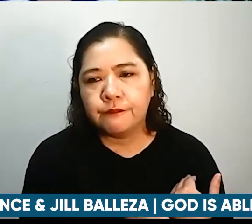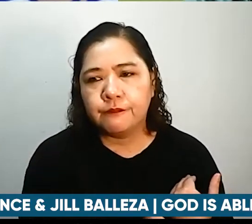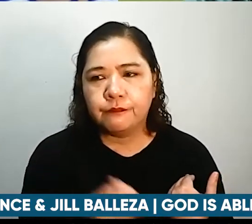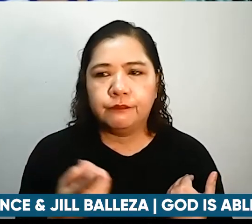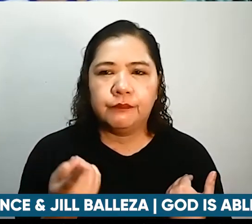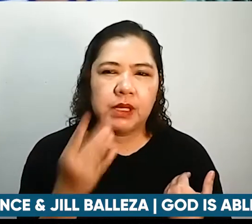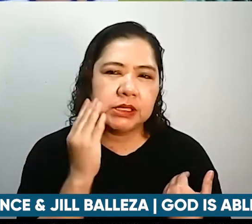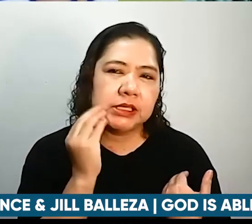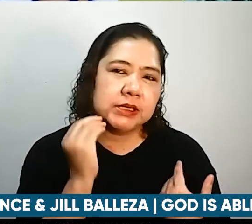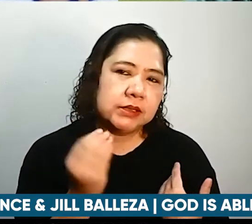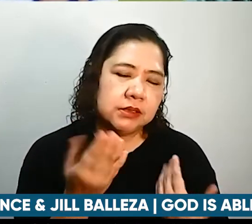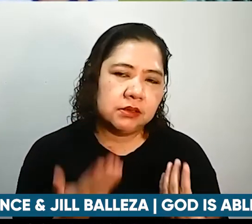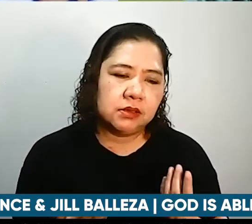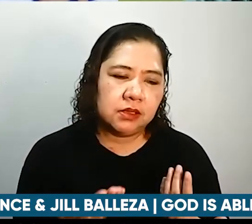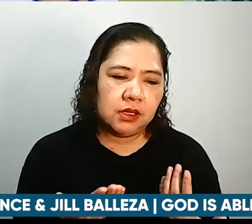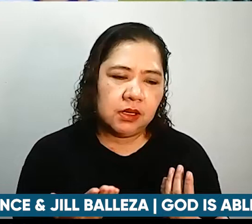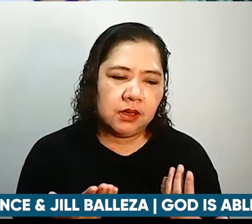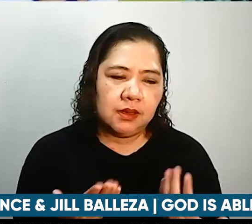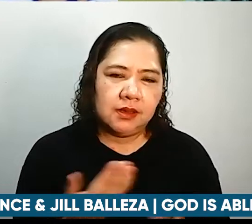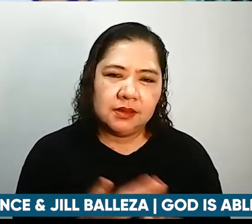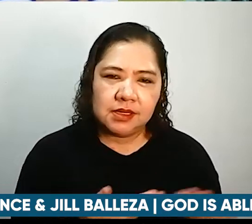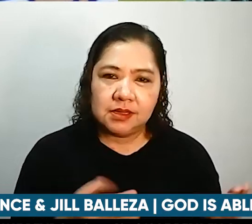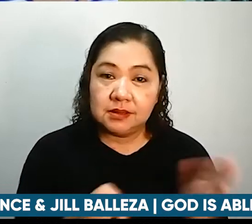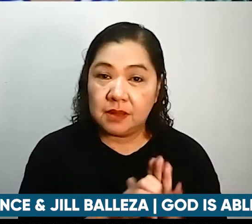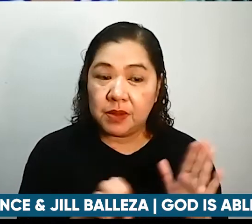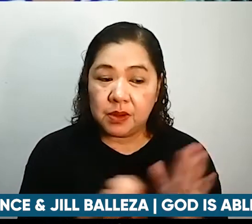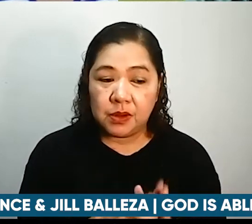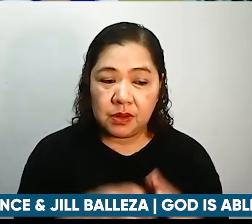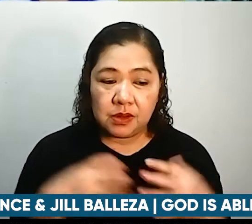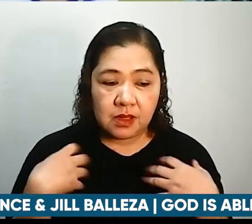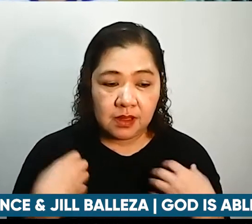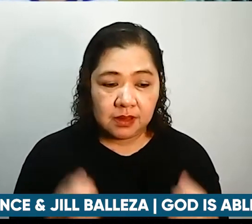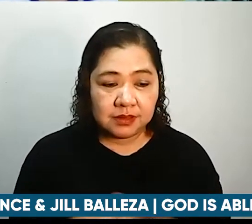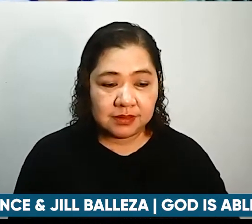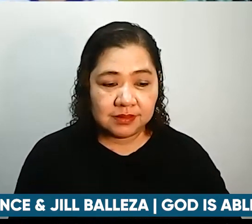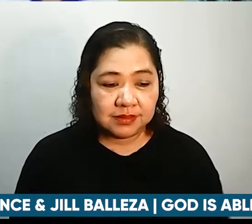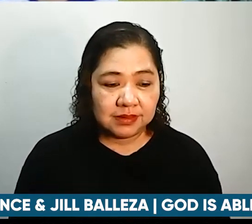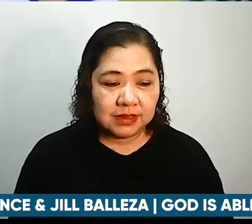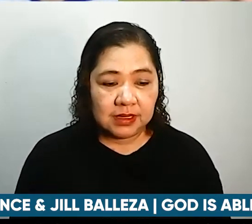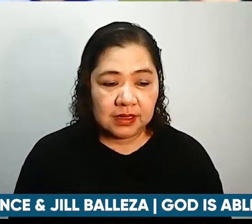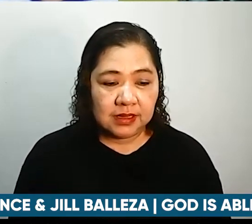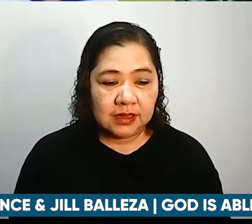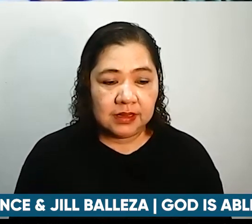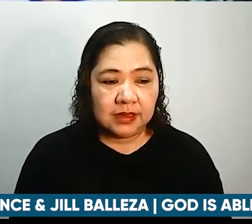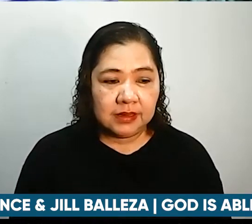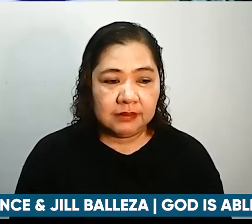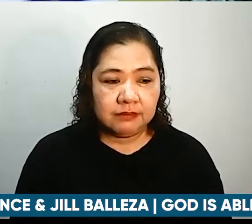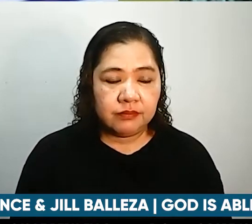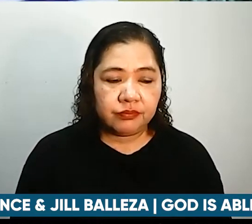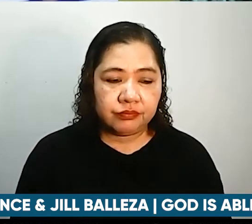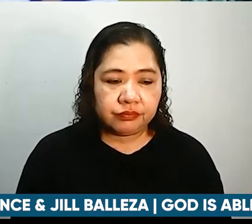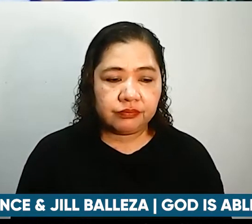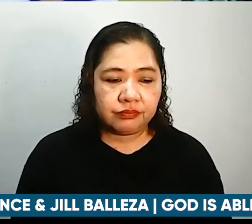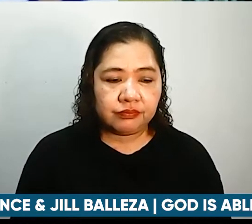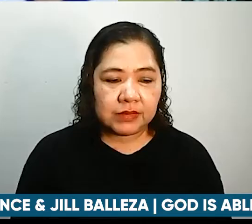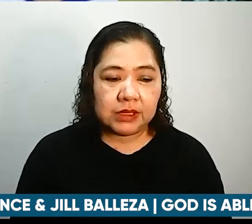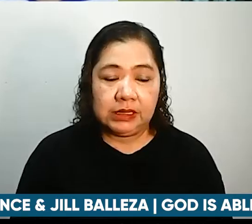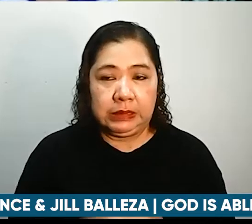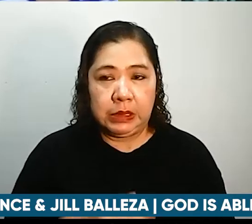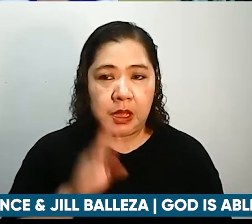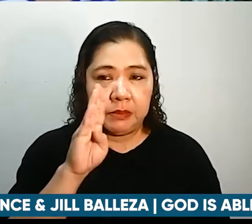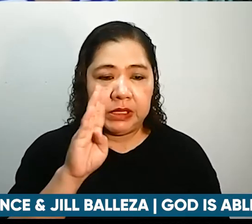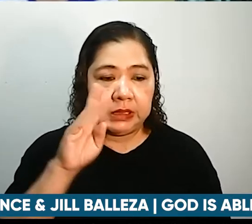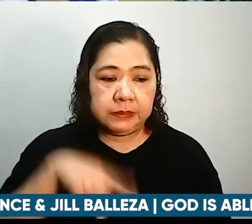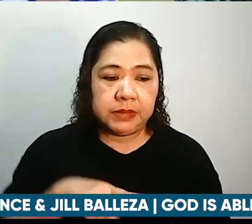yung bago sami yung health ko hindi naman ako tumataas ang BP pero ngayon tumaas yung BP ko ng mga